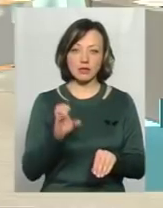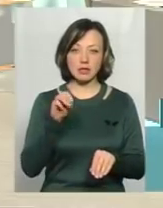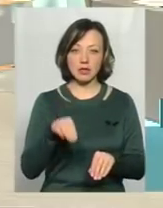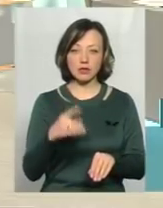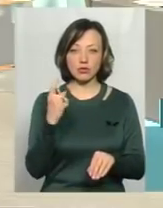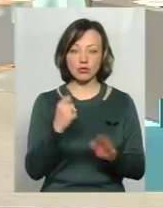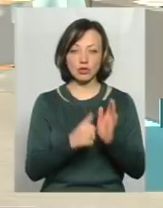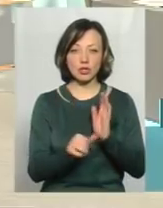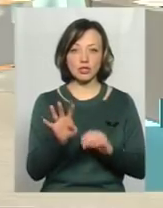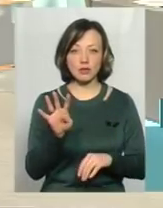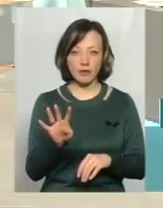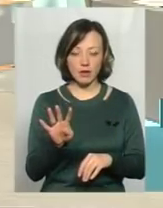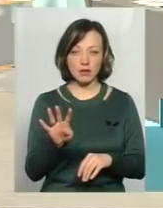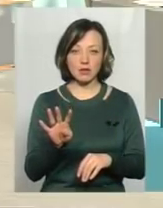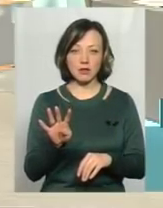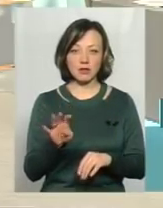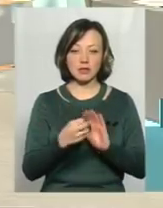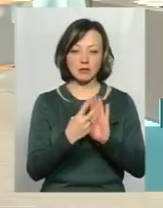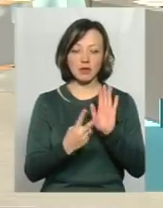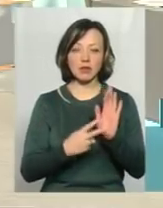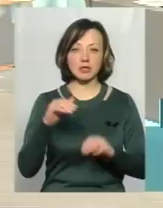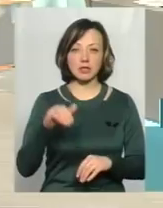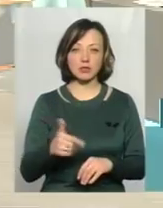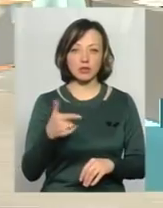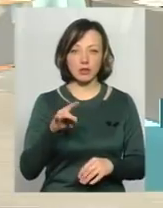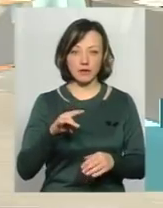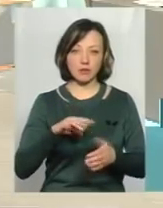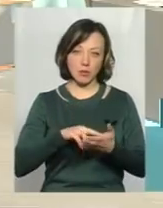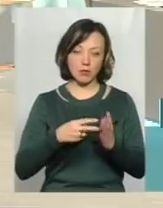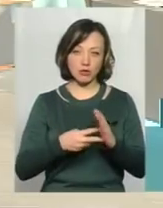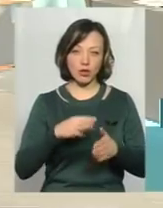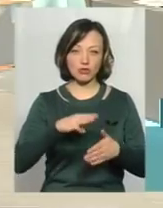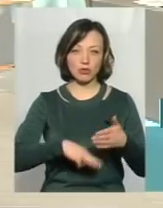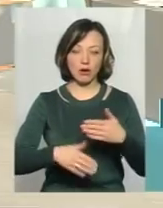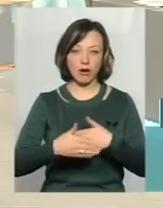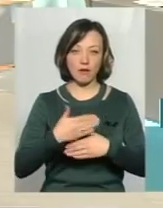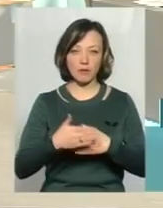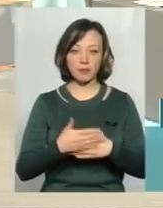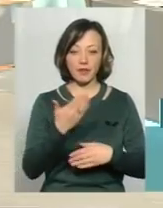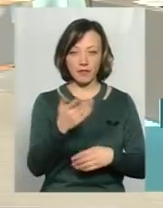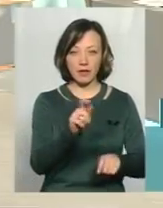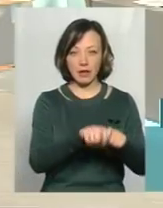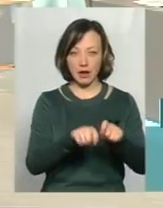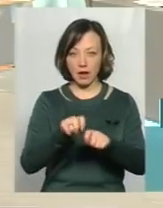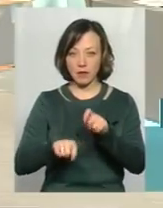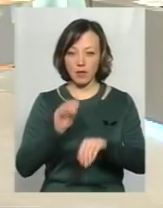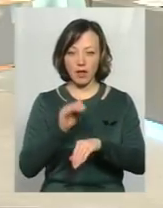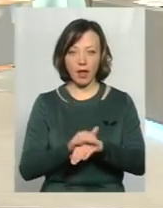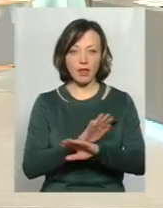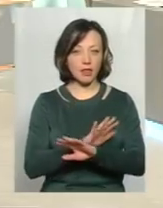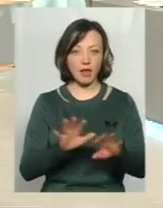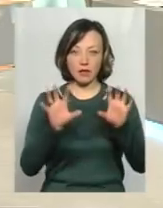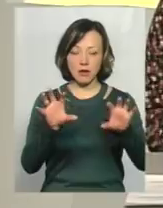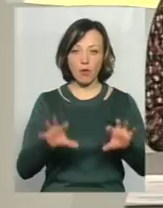164, 17 тисяч гривень. Тобто, ви рейдами виявляєте нелегальних